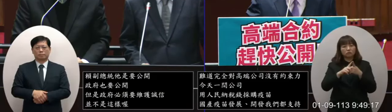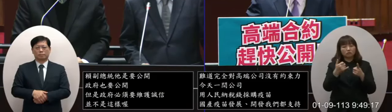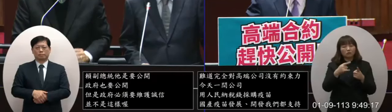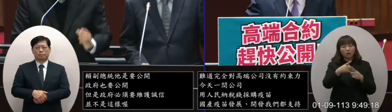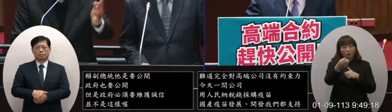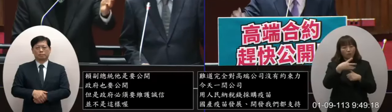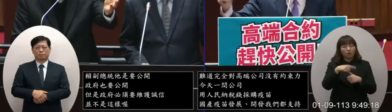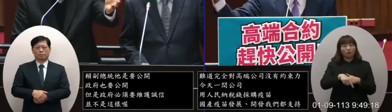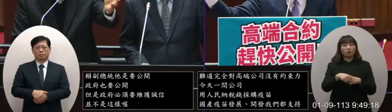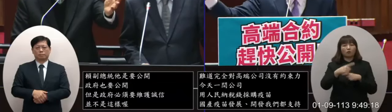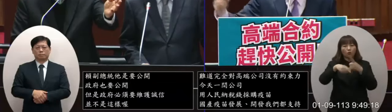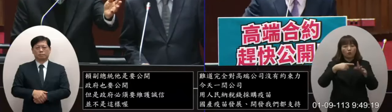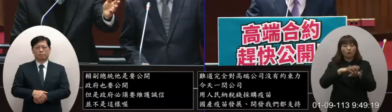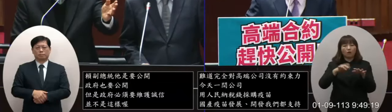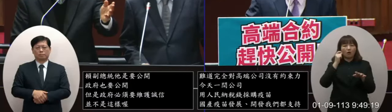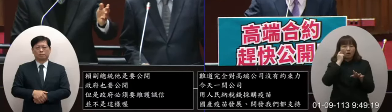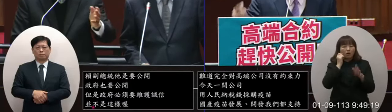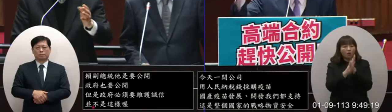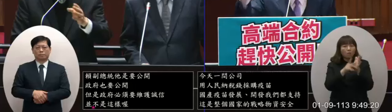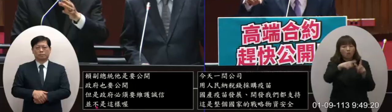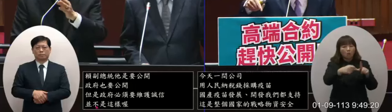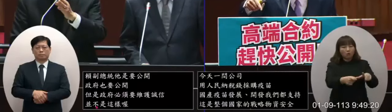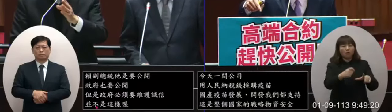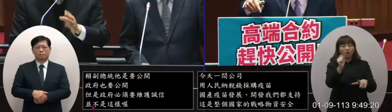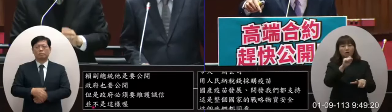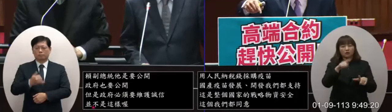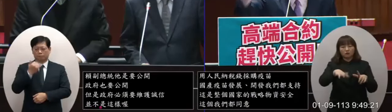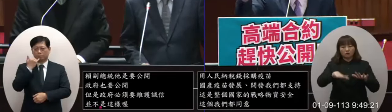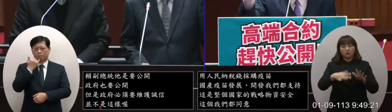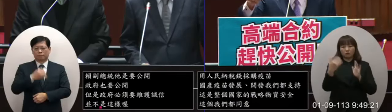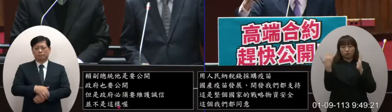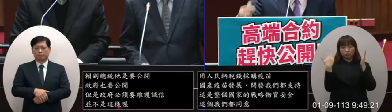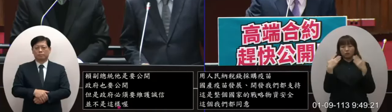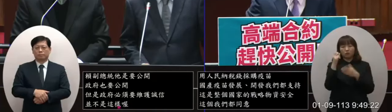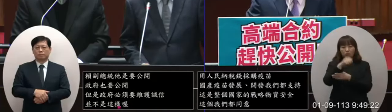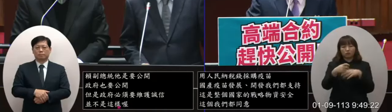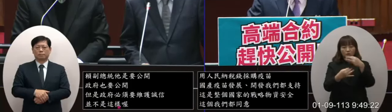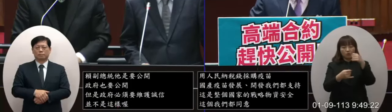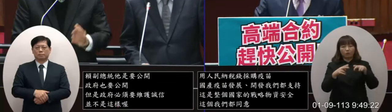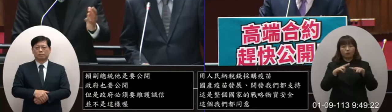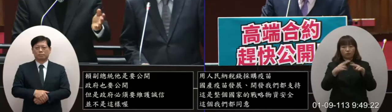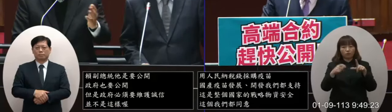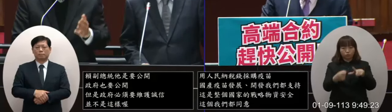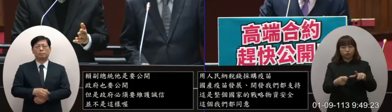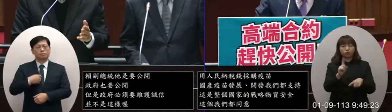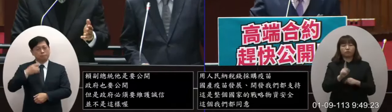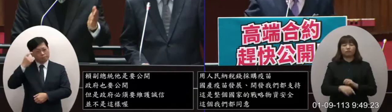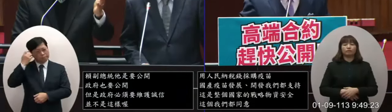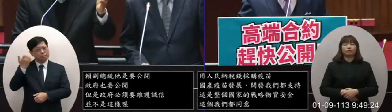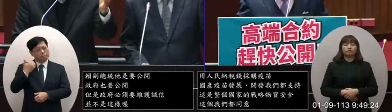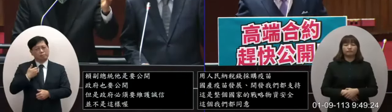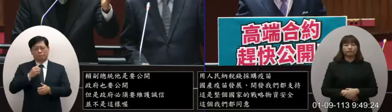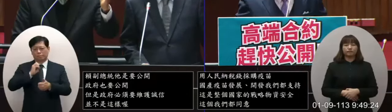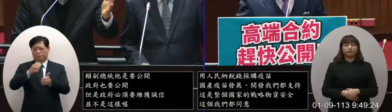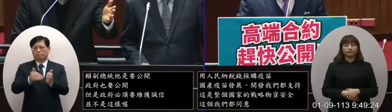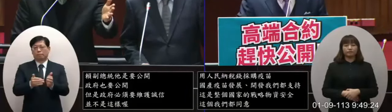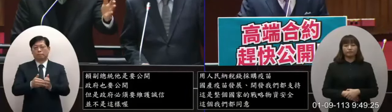你先告訴我為什麼沒有辦法要求要公開你們在這邊具體承諾到底什麼時候要公開我想過了嘛